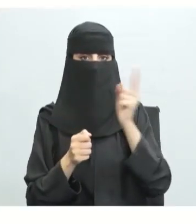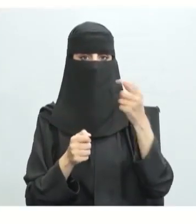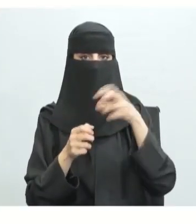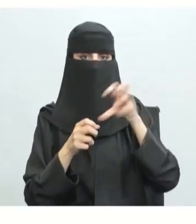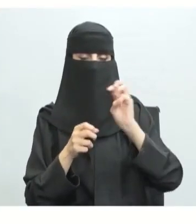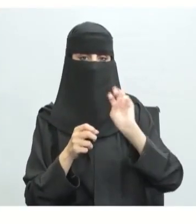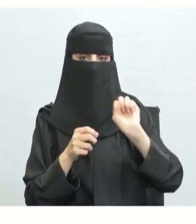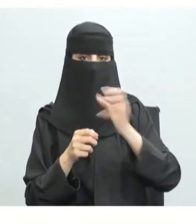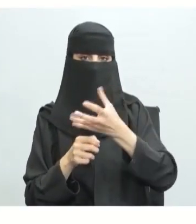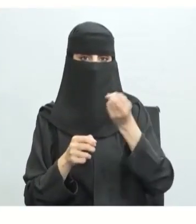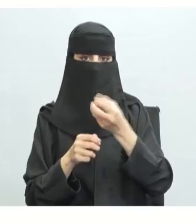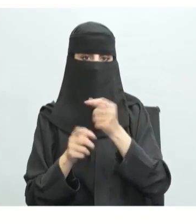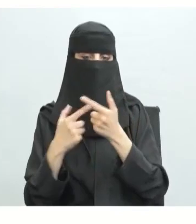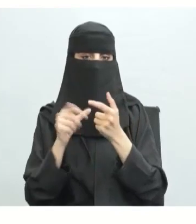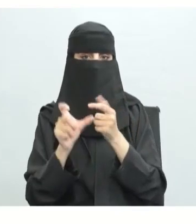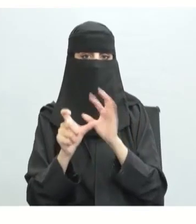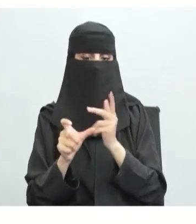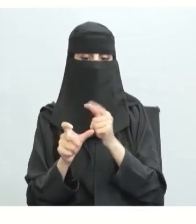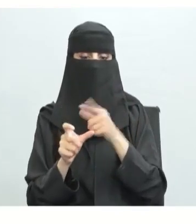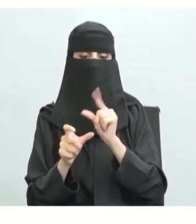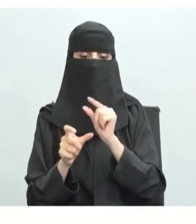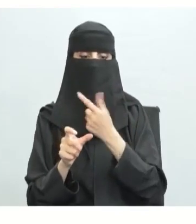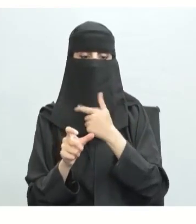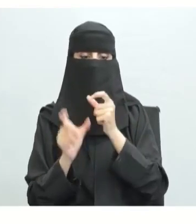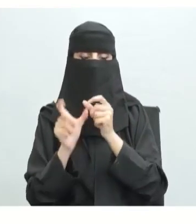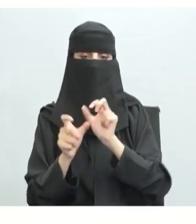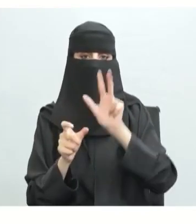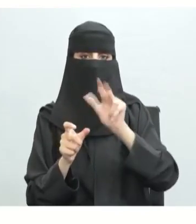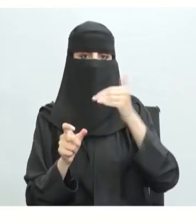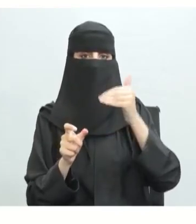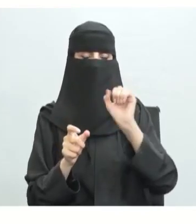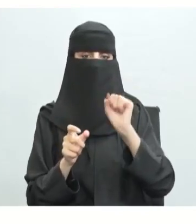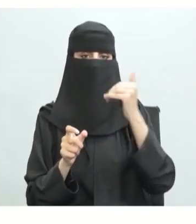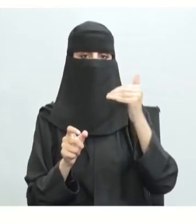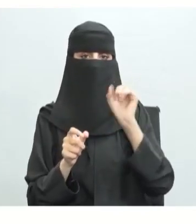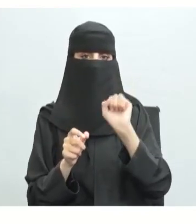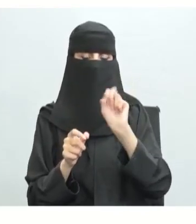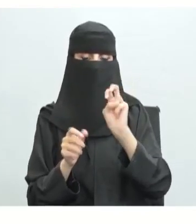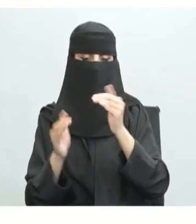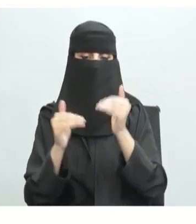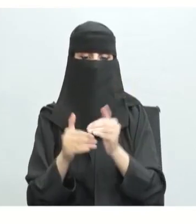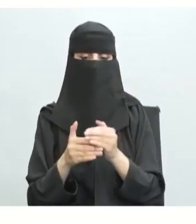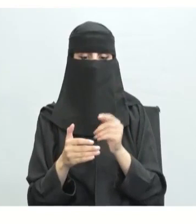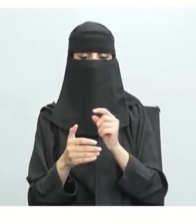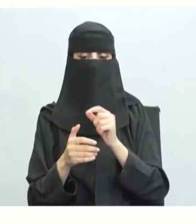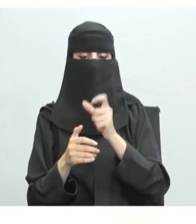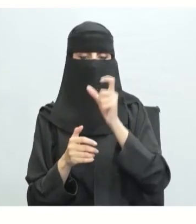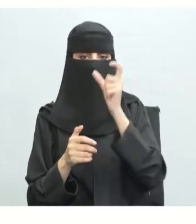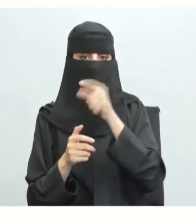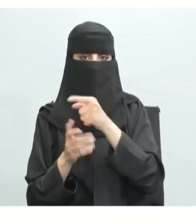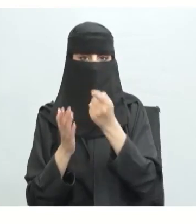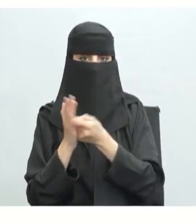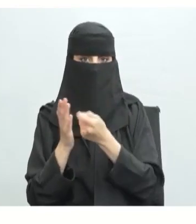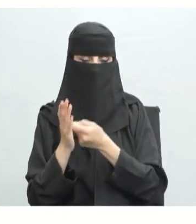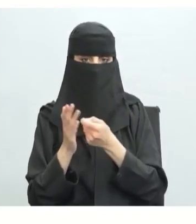أحسنتم هنا يسمى الخصخصة يسمى الخصخصة سادسا يؤيد الكاتب تدخل الدولة في اقتصاد السوق ويدعو إليه نعم أم لا